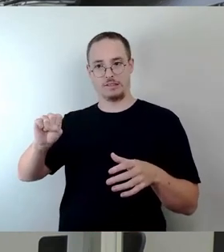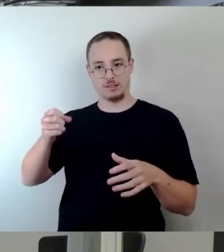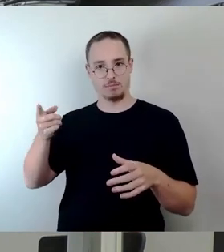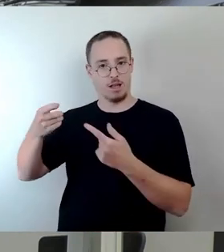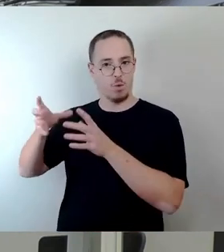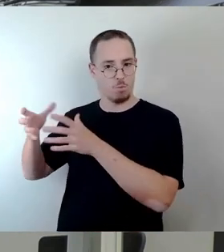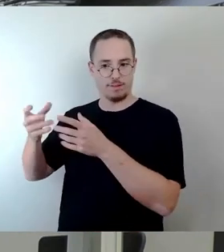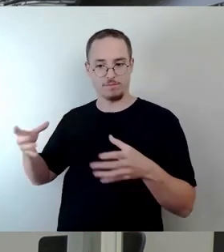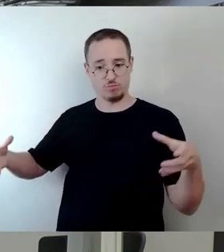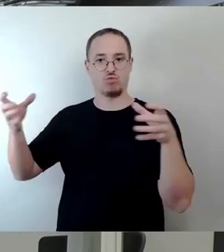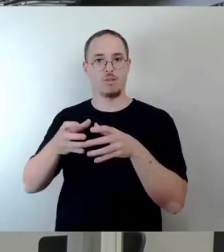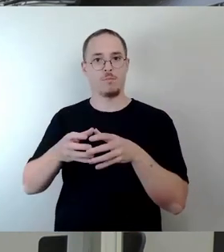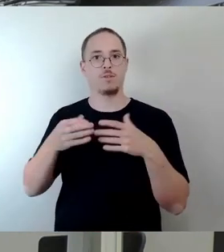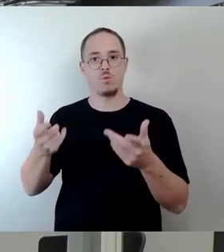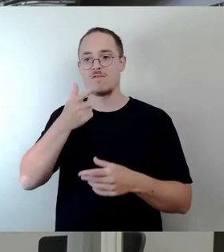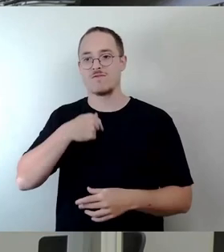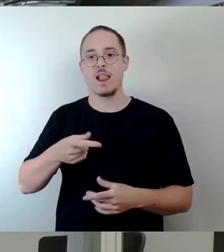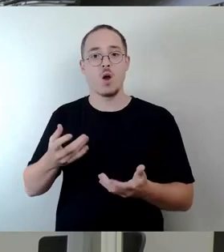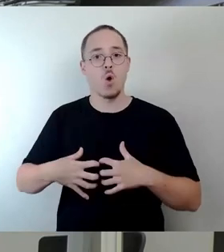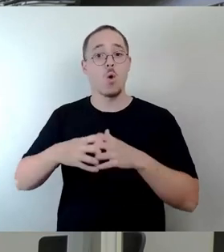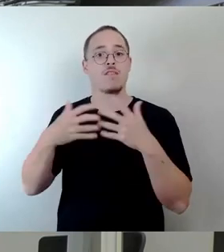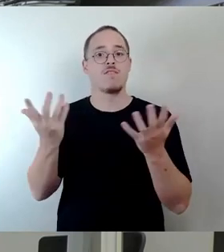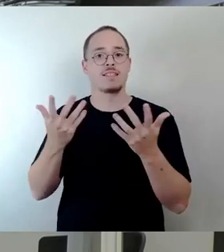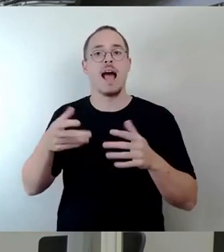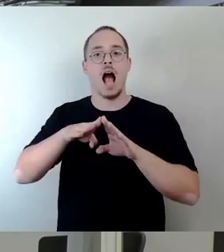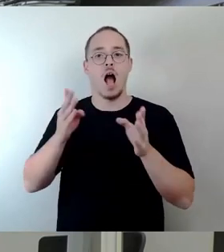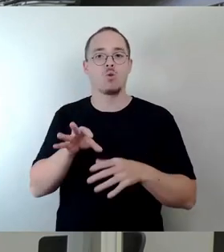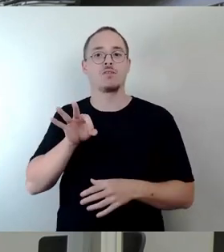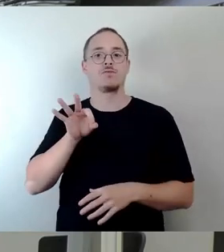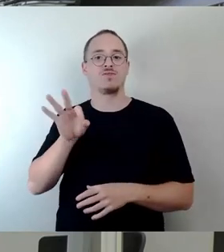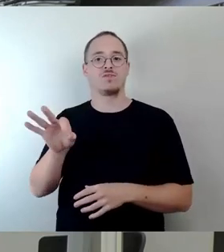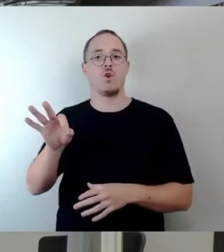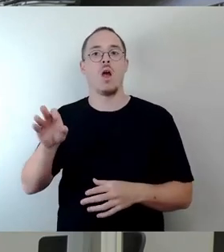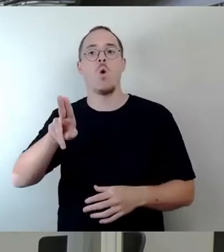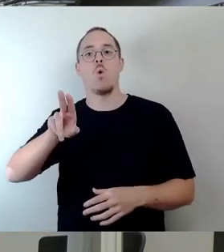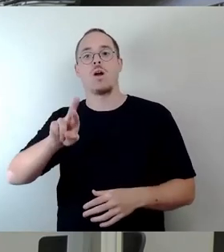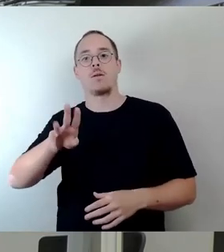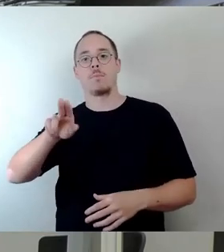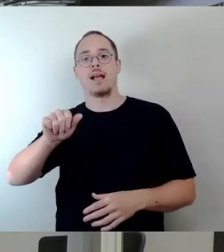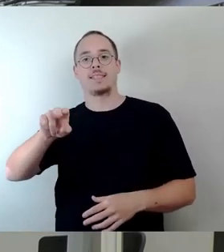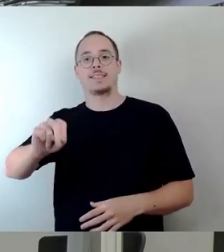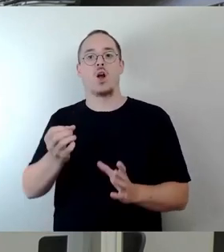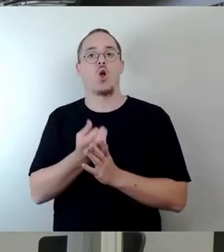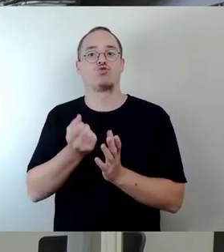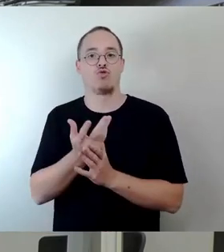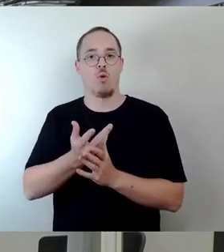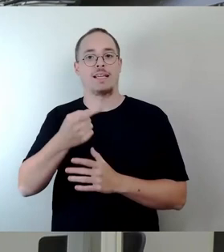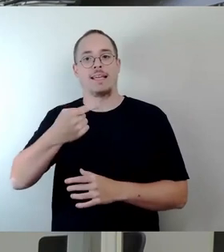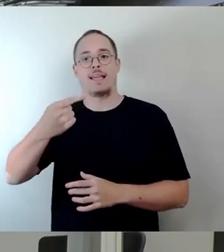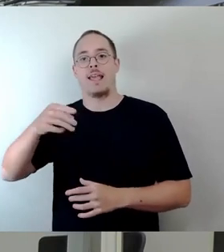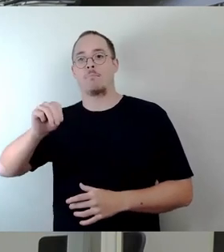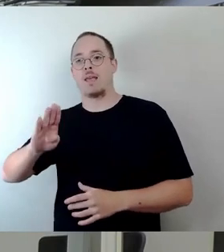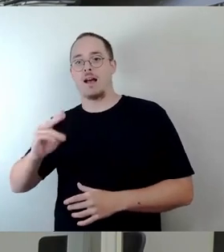Urban Culture GGMBH. Dieses House of Urban Culture soll künftig unter einem Dach alles, was das Thema Hip-Hop